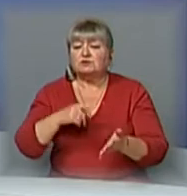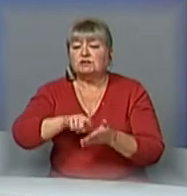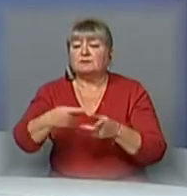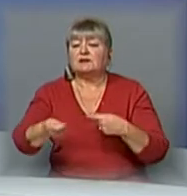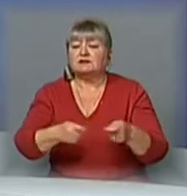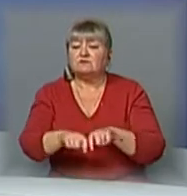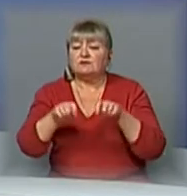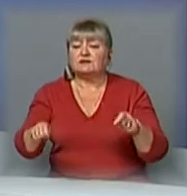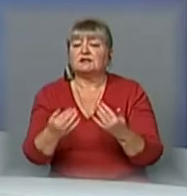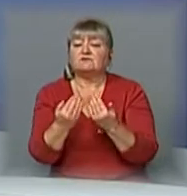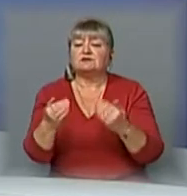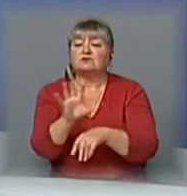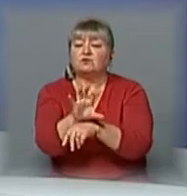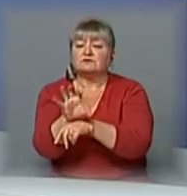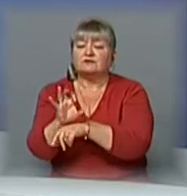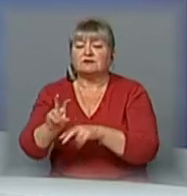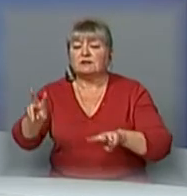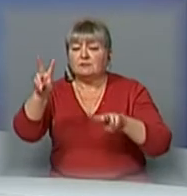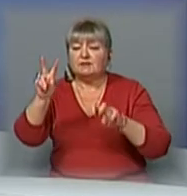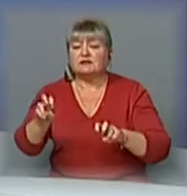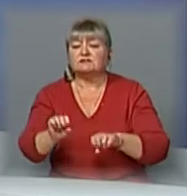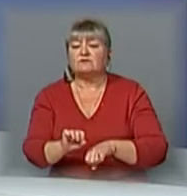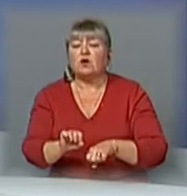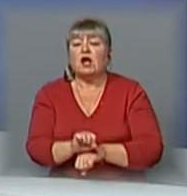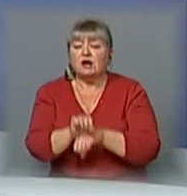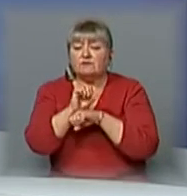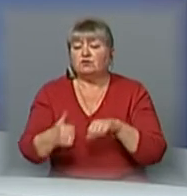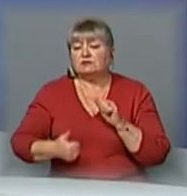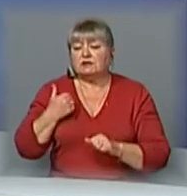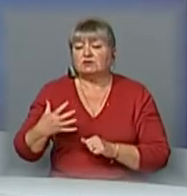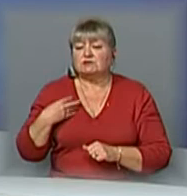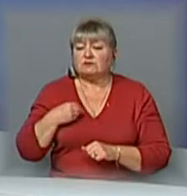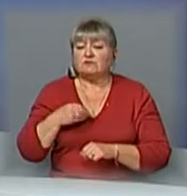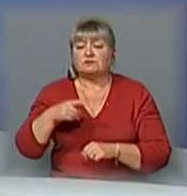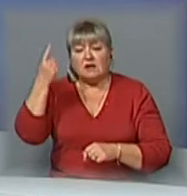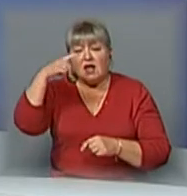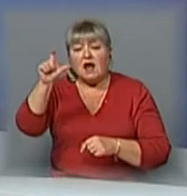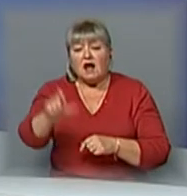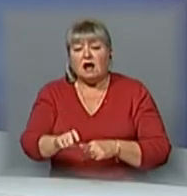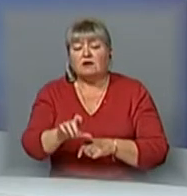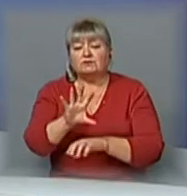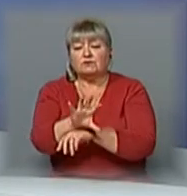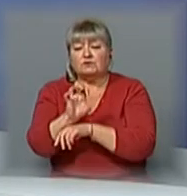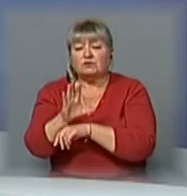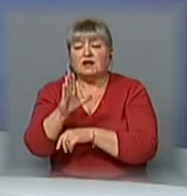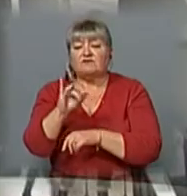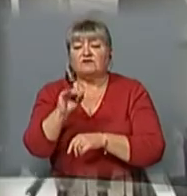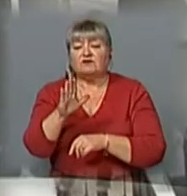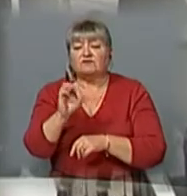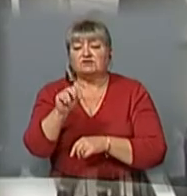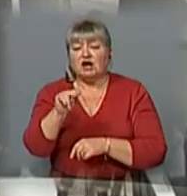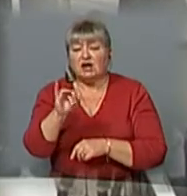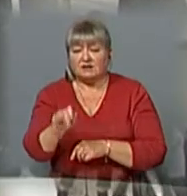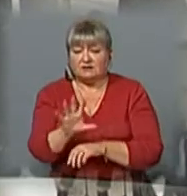відкрили виставку світлин під назвою «Революція Гідності у Львові». Автор фотографій – учасник Революції Гідності Олег Вівчарик. На